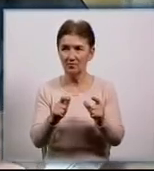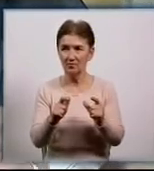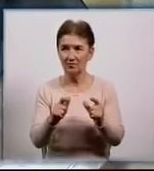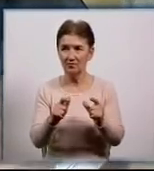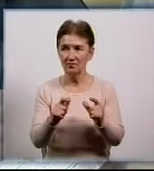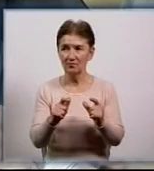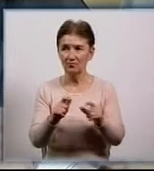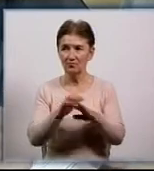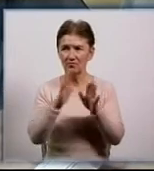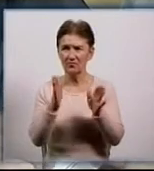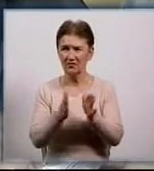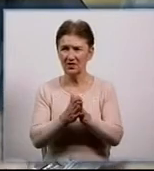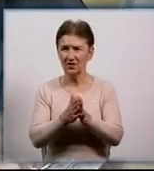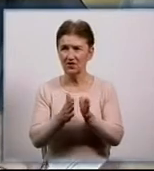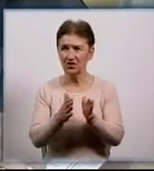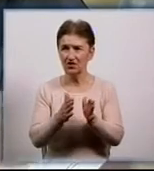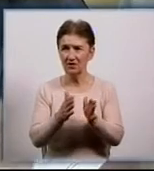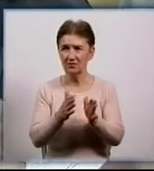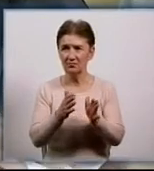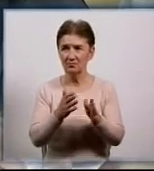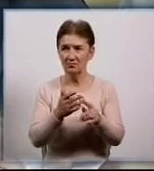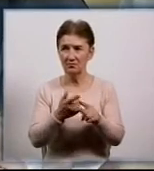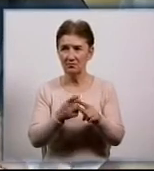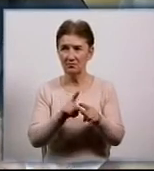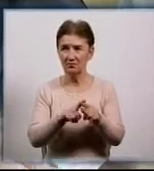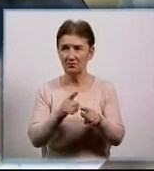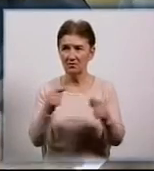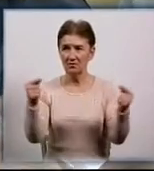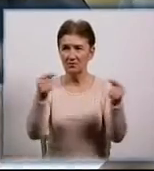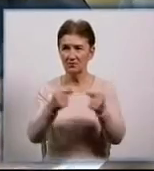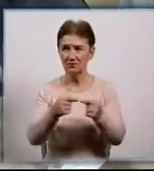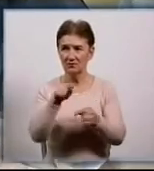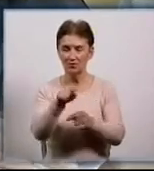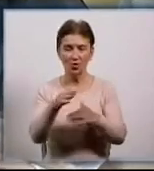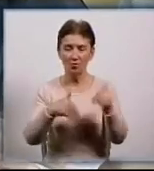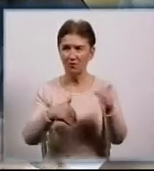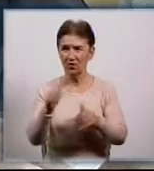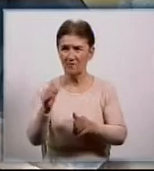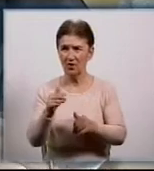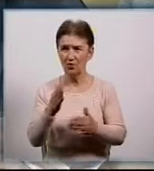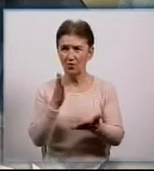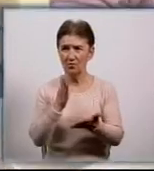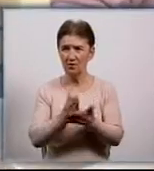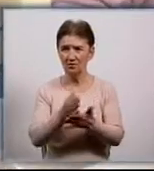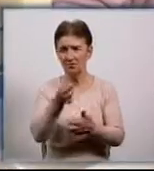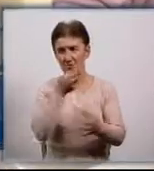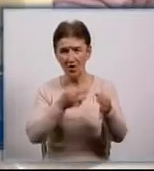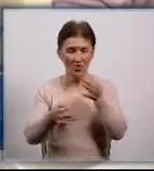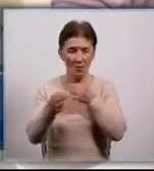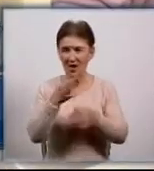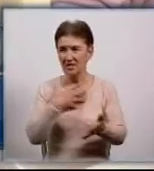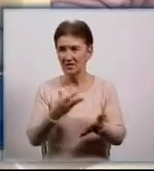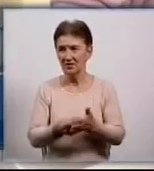Старатимуся вибирати ті школи, які безпосередньо цього профілю, який має уподобання. Планую